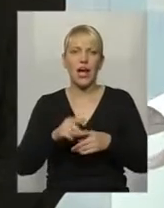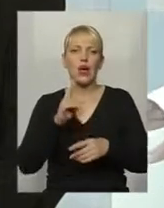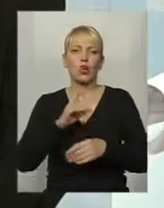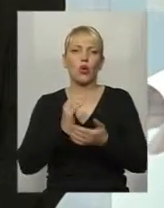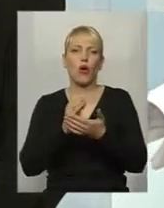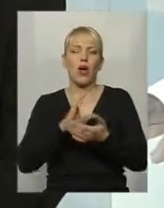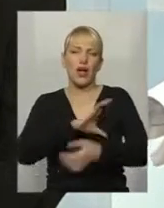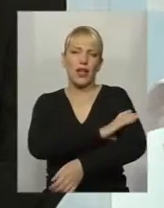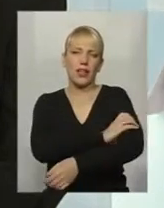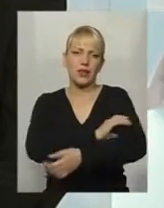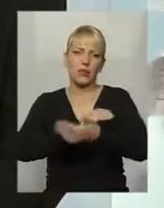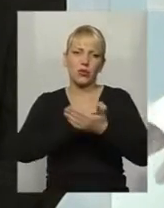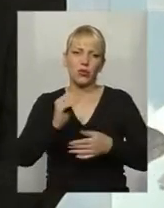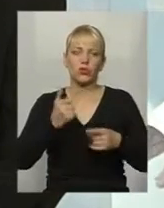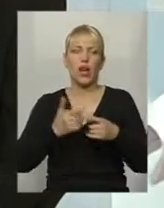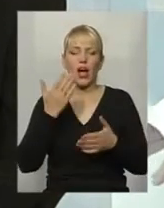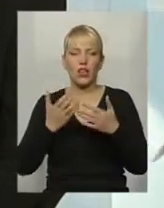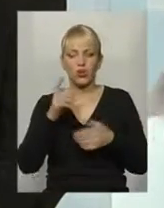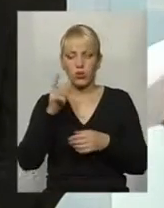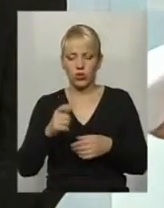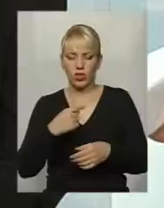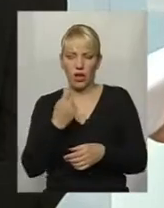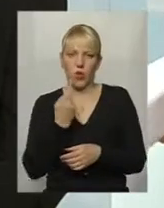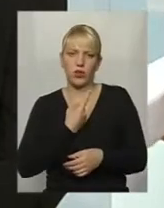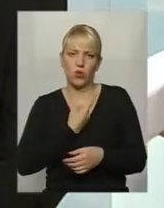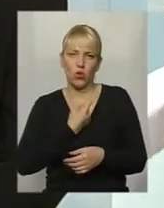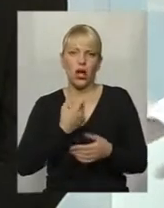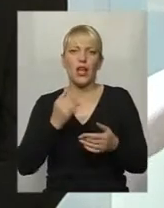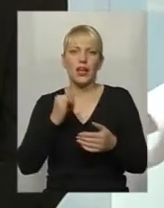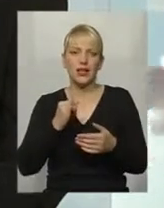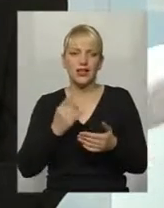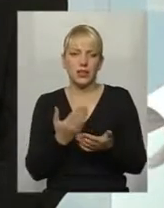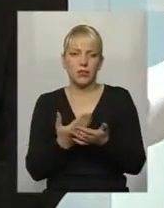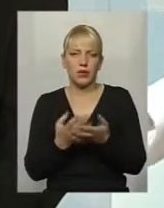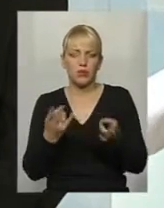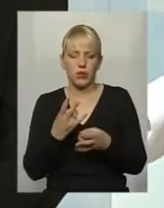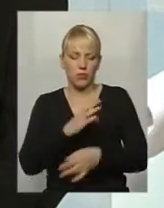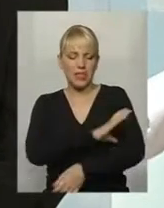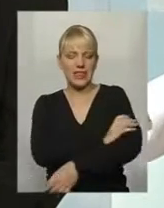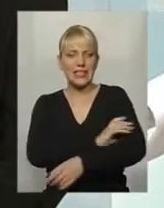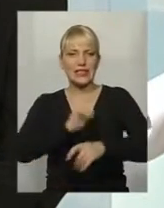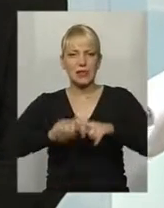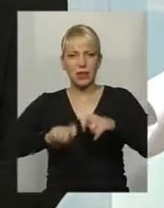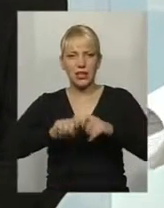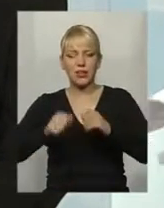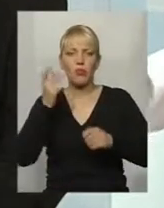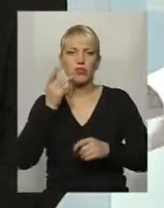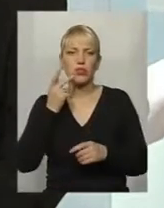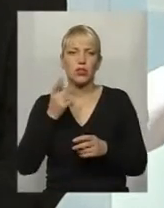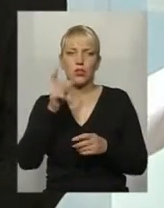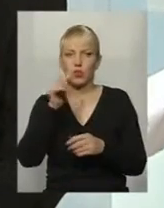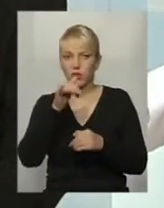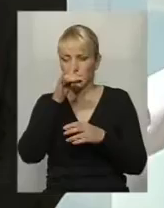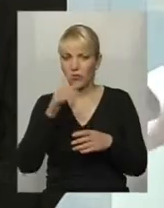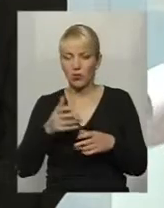він сьогодні озвучений, якщо людина одинока вдома і їй потрібно тиск міряти постійно, так, то вона не може